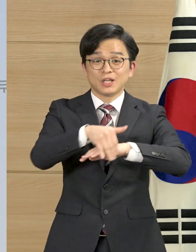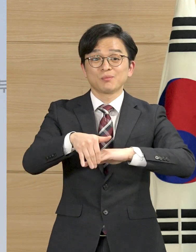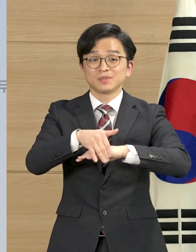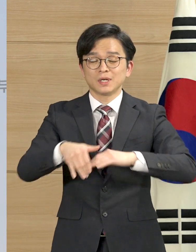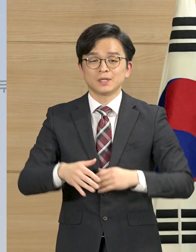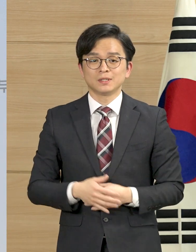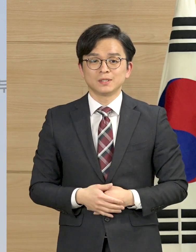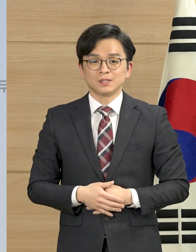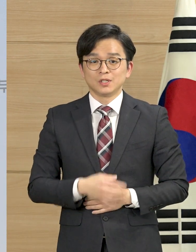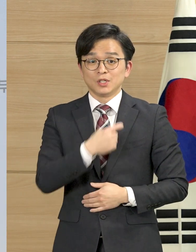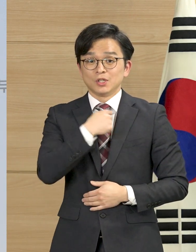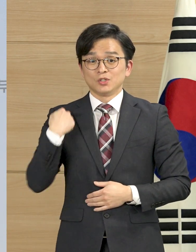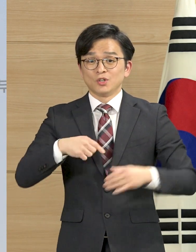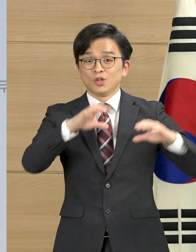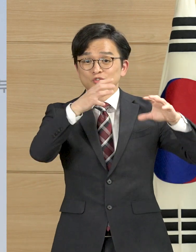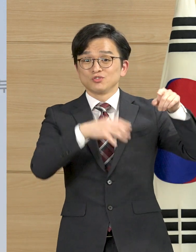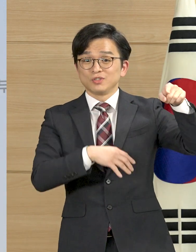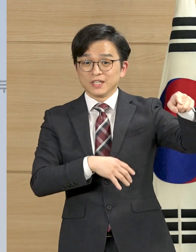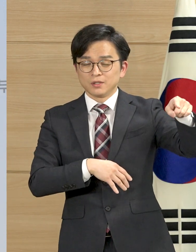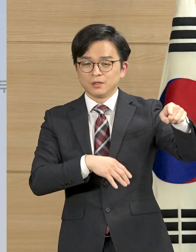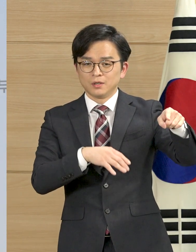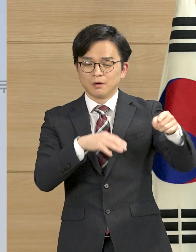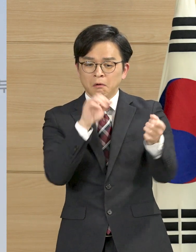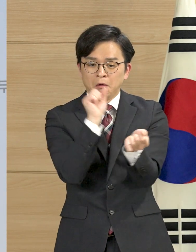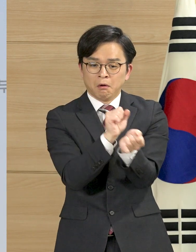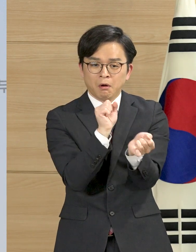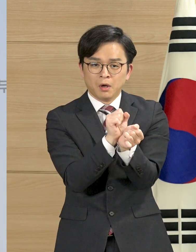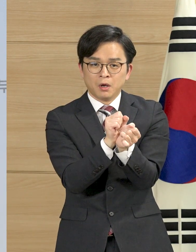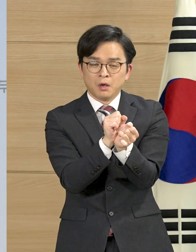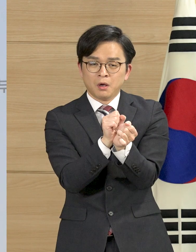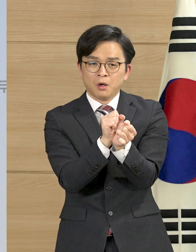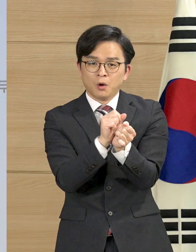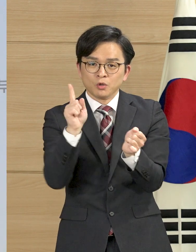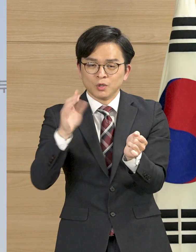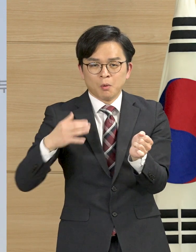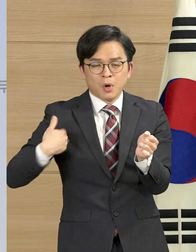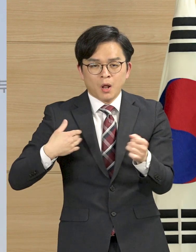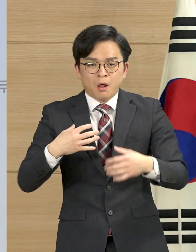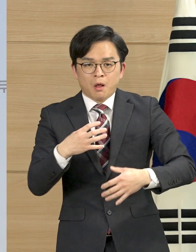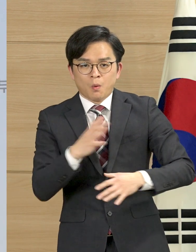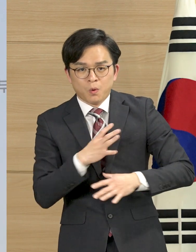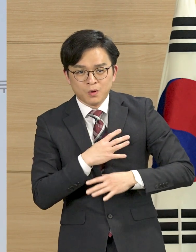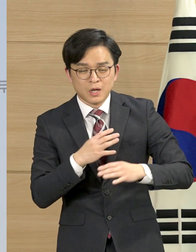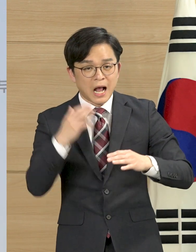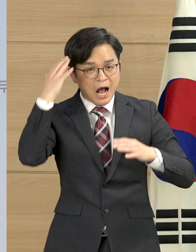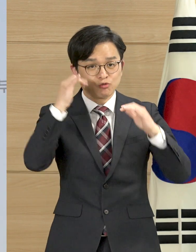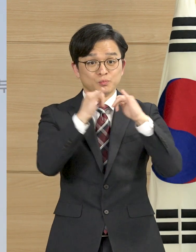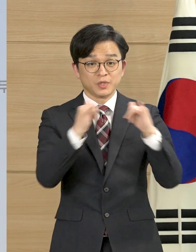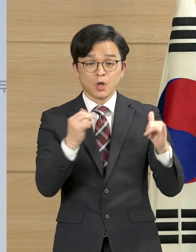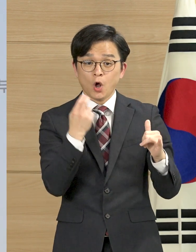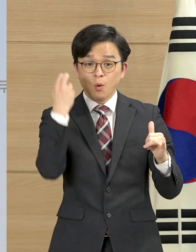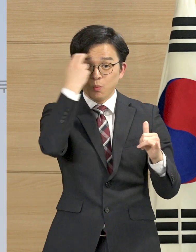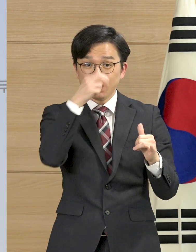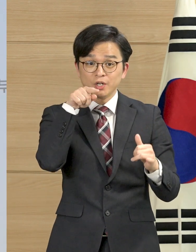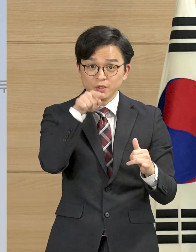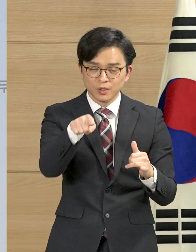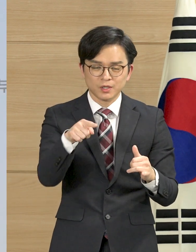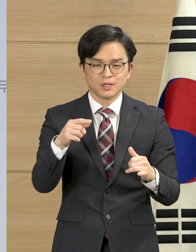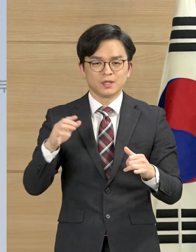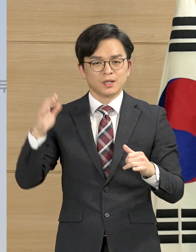무남문 타국에서 질병의 공포와 고립된 상황에 처해 있는 우리 국민을 돌보는 것은